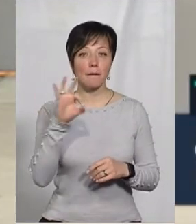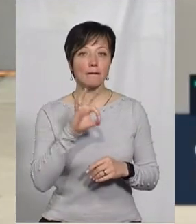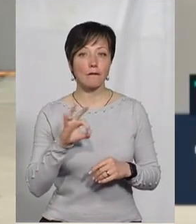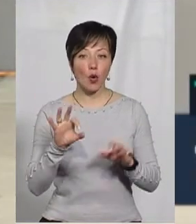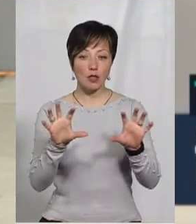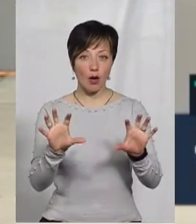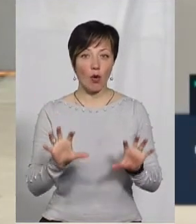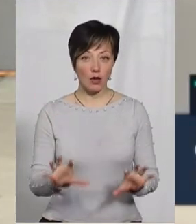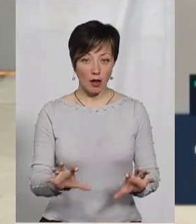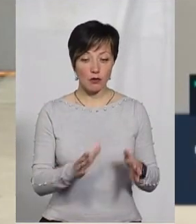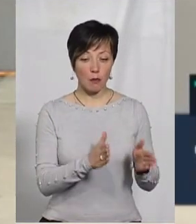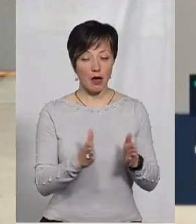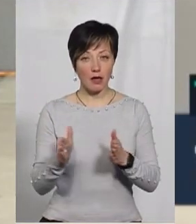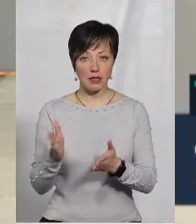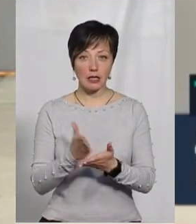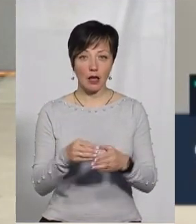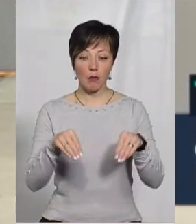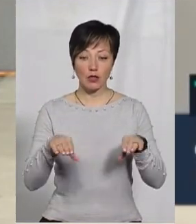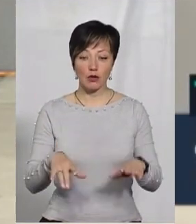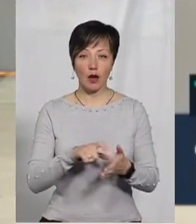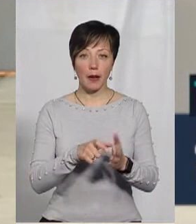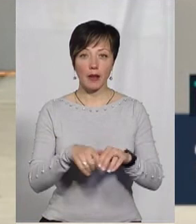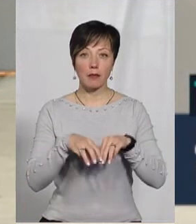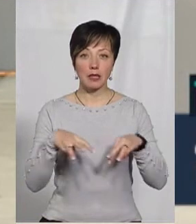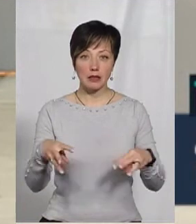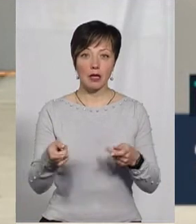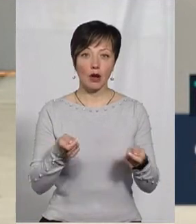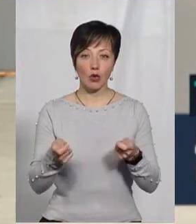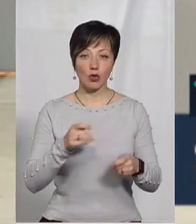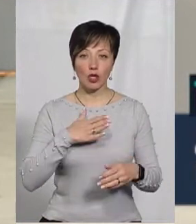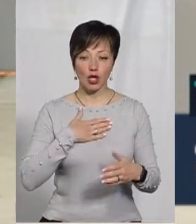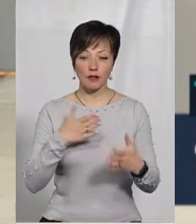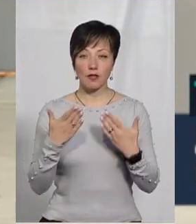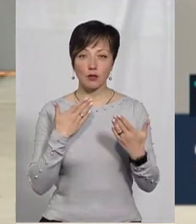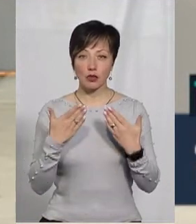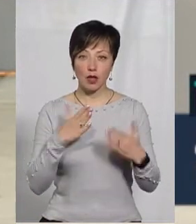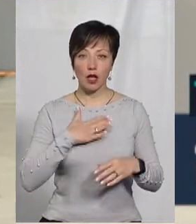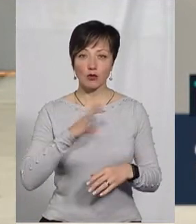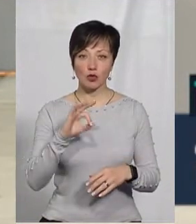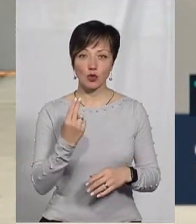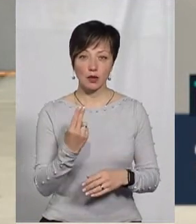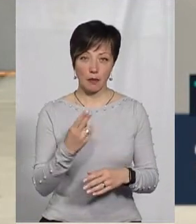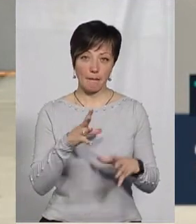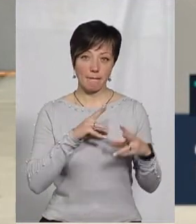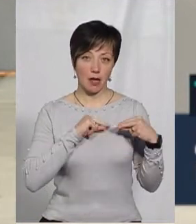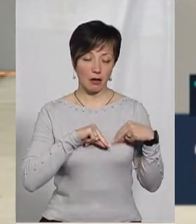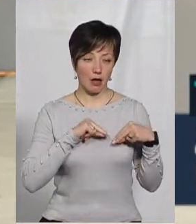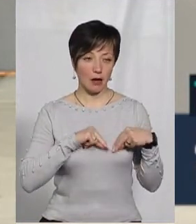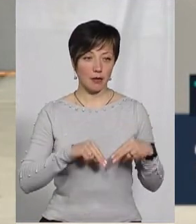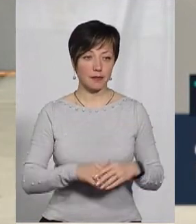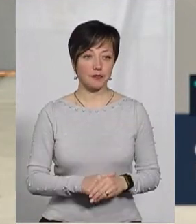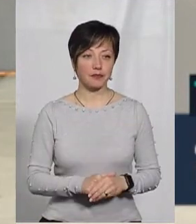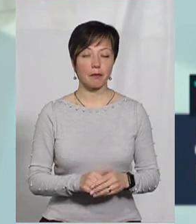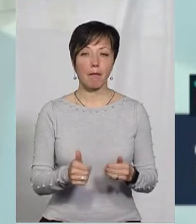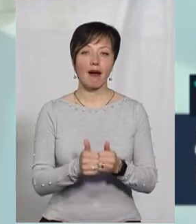законодавчий механізм, то є постанова Кабінету міністрів, яка регулює наші взаємостосунки з нашими соціальними партнерами. І